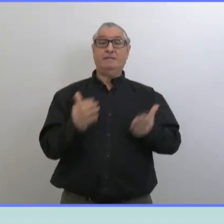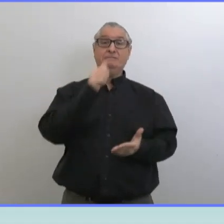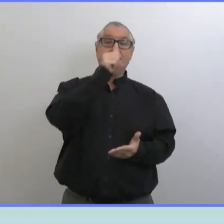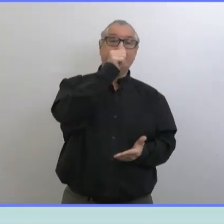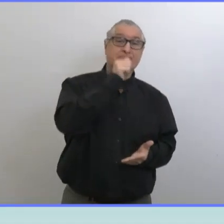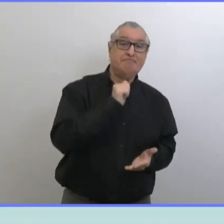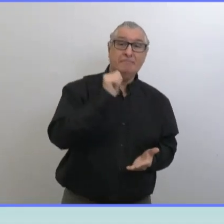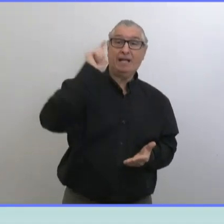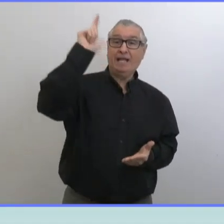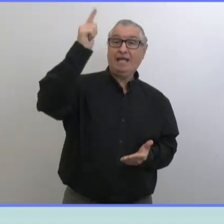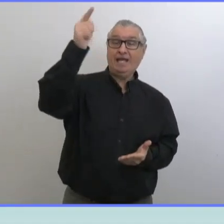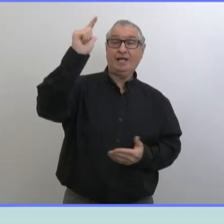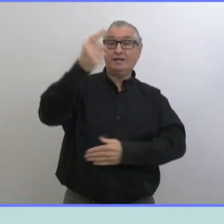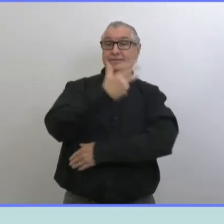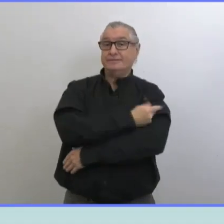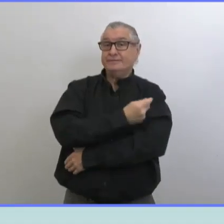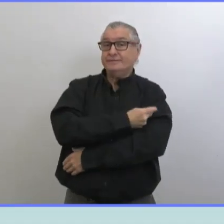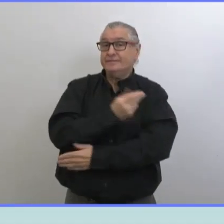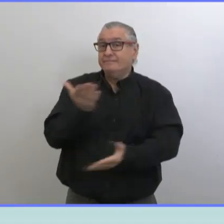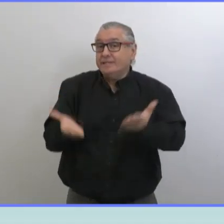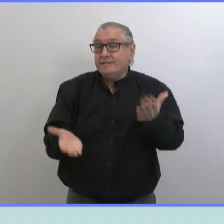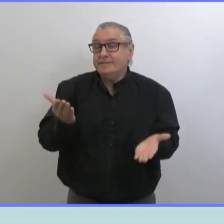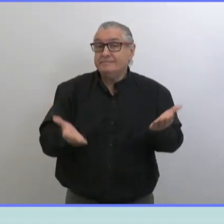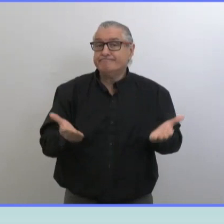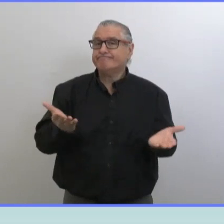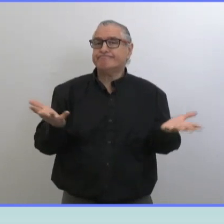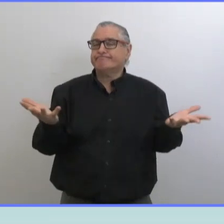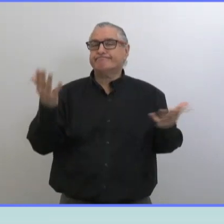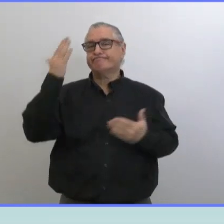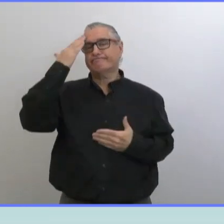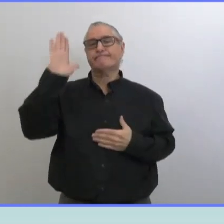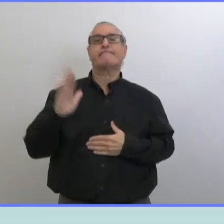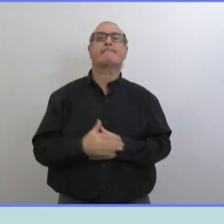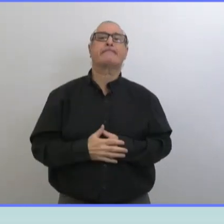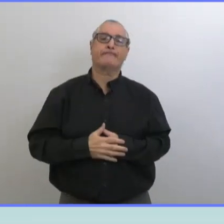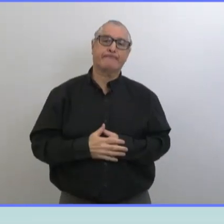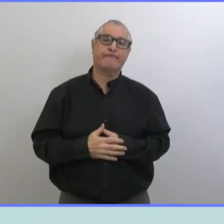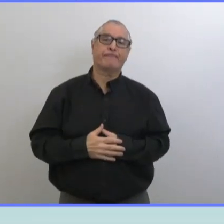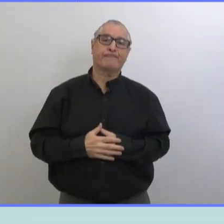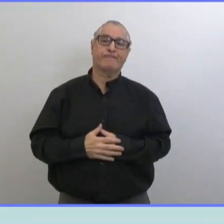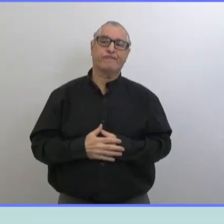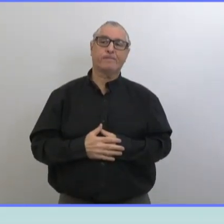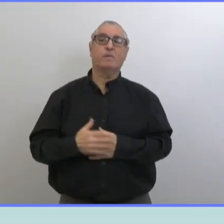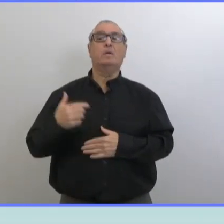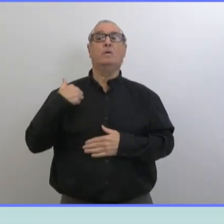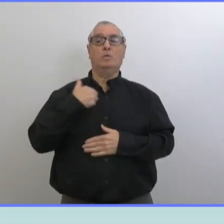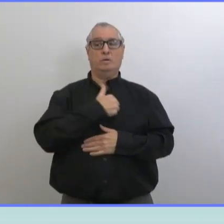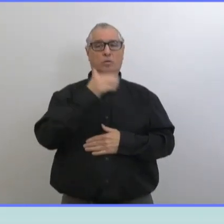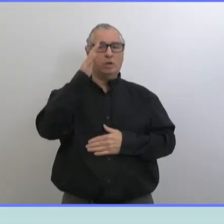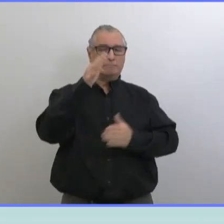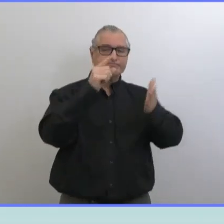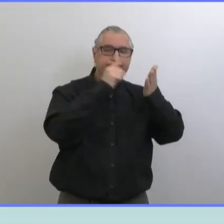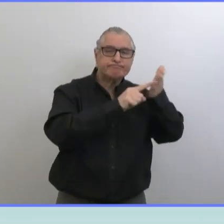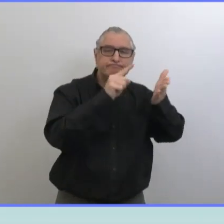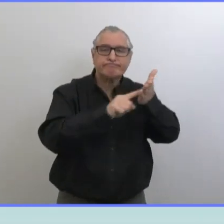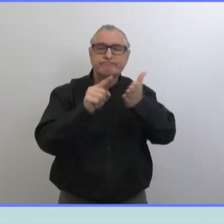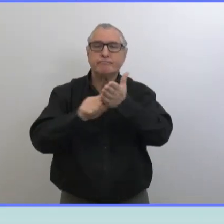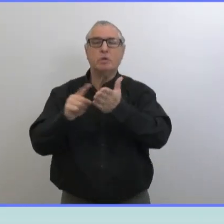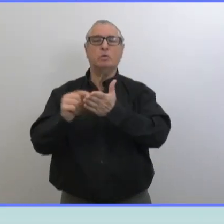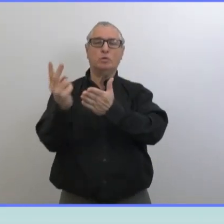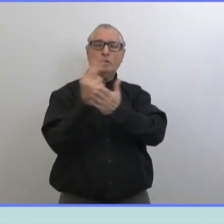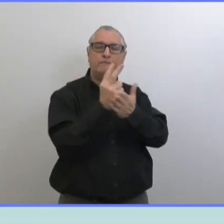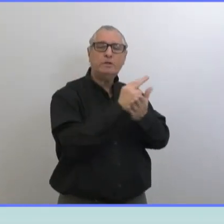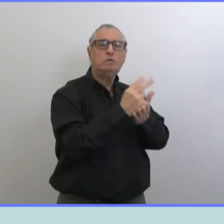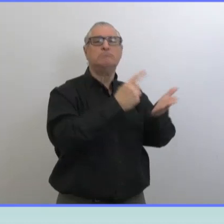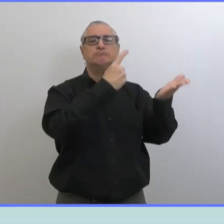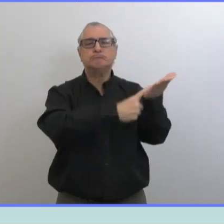on continue de voir comment intégrer les travailleurs de la santé dans notre plan. Et ça, va